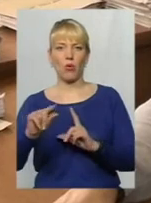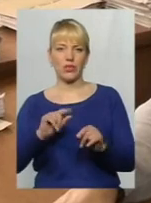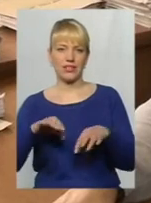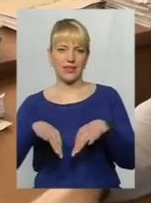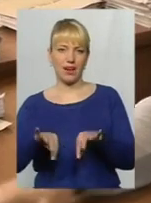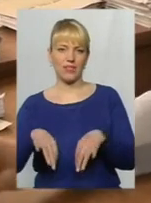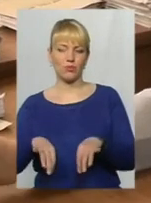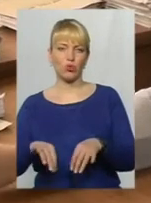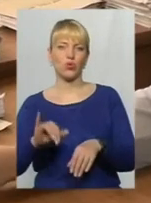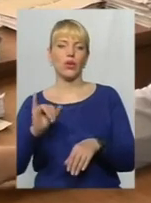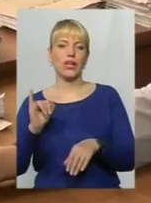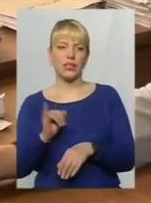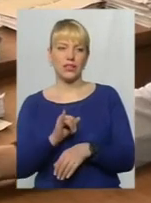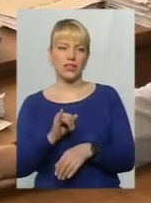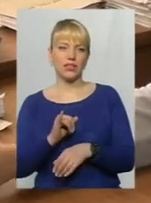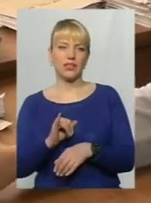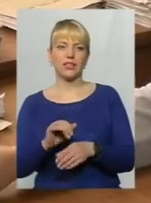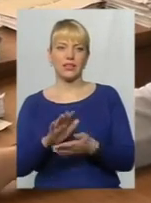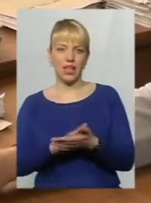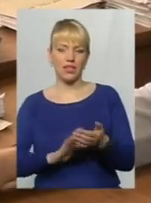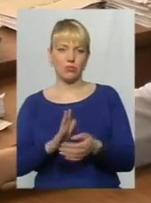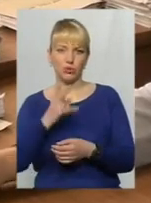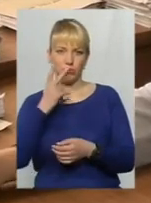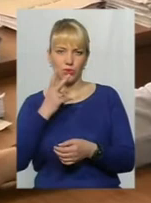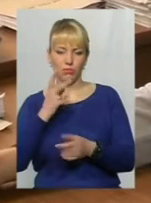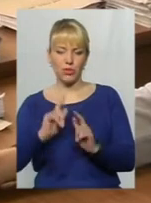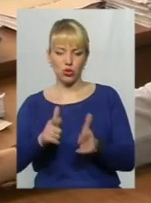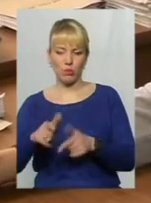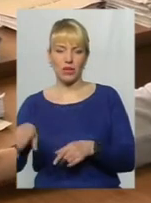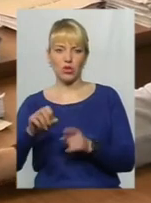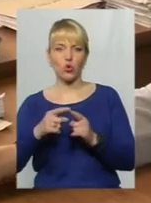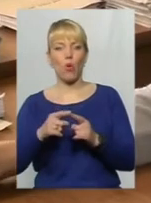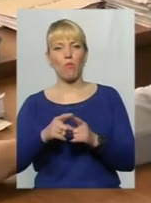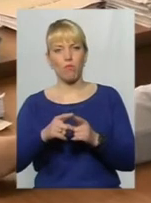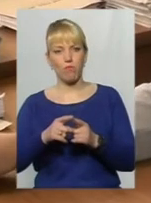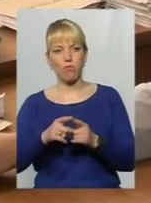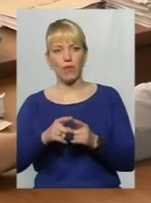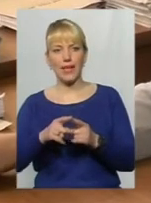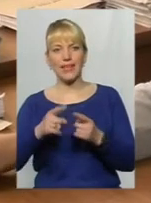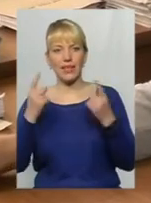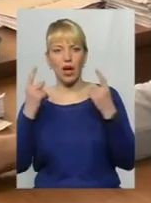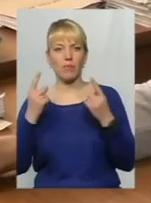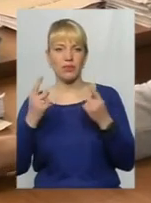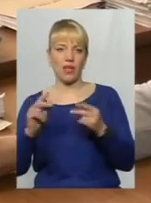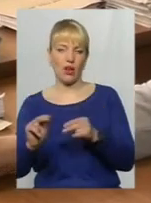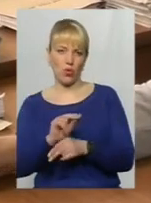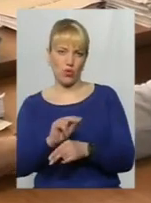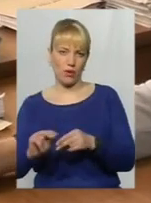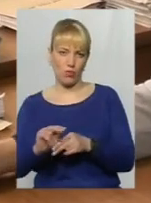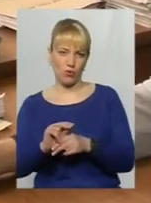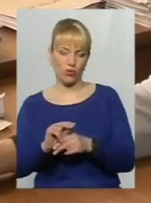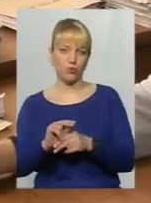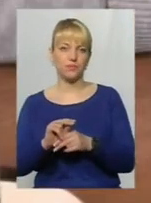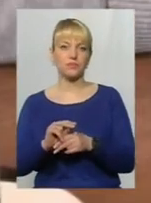І далі будемо приступати вже до поточного якісного ремонту, поточного та капітального ремонту